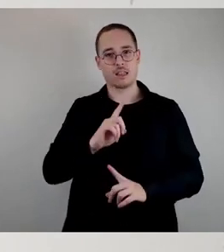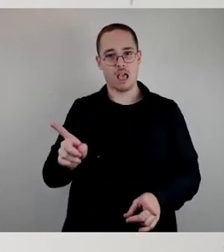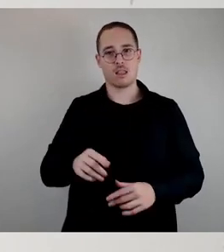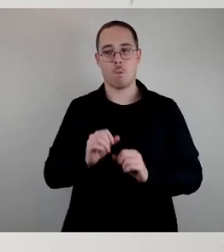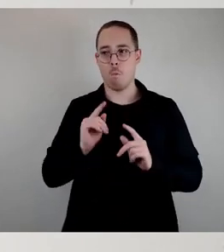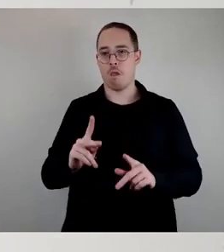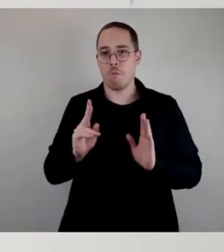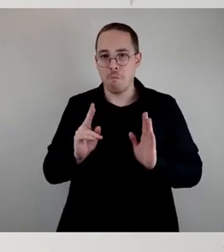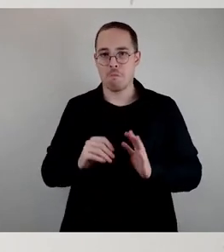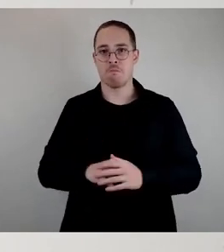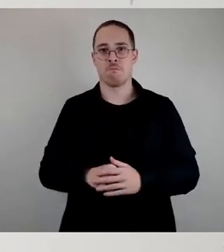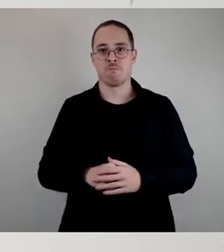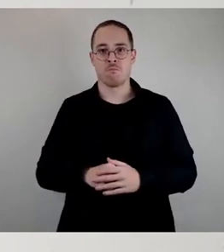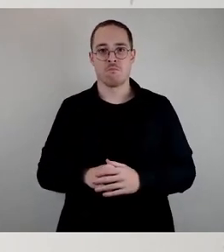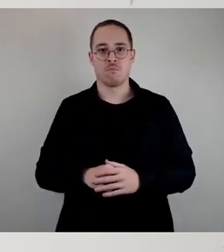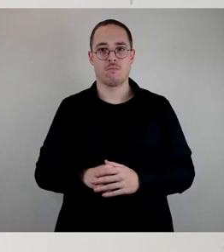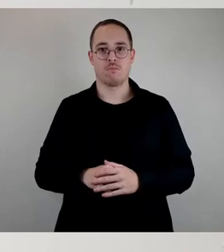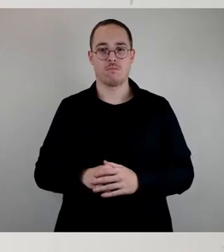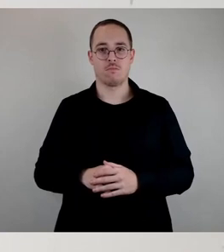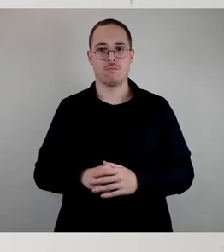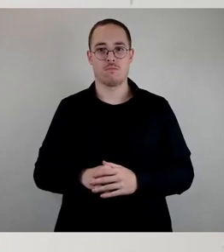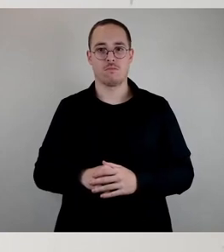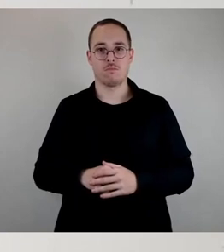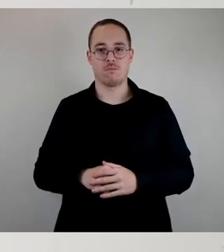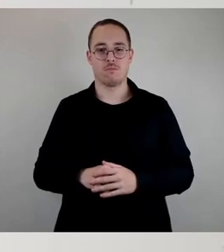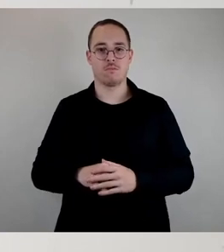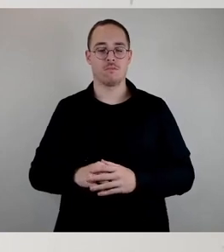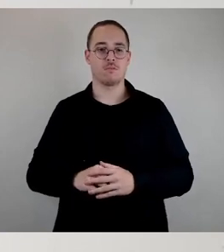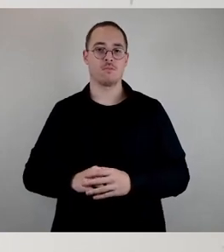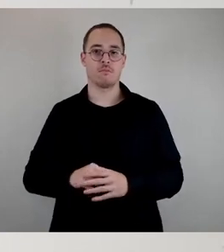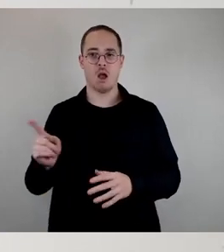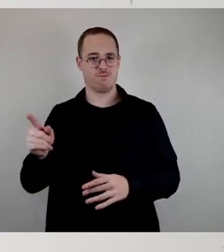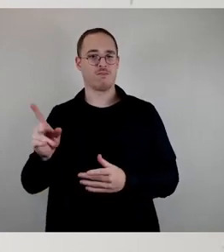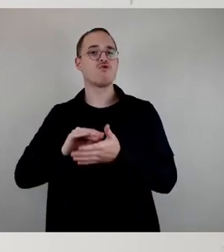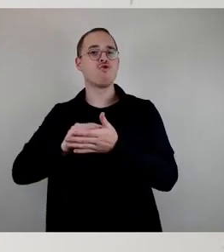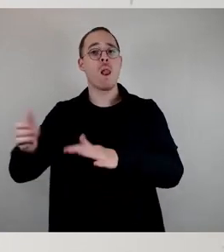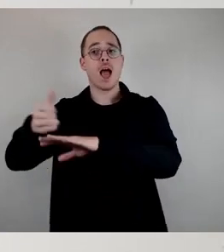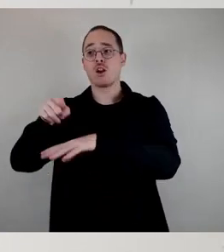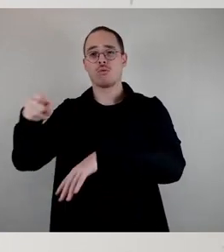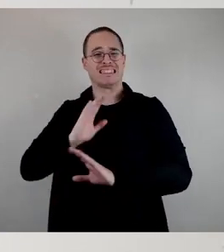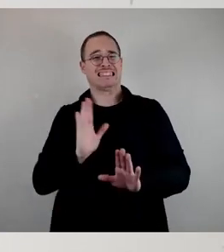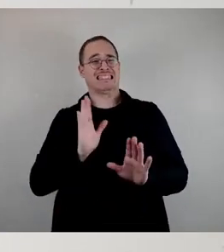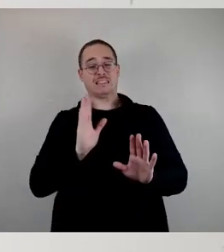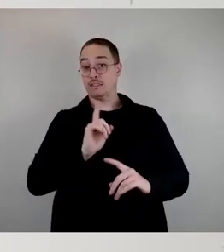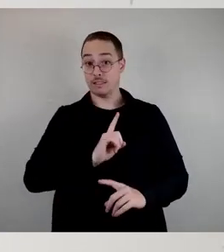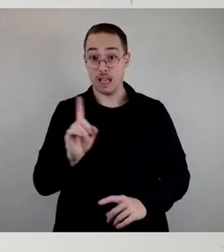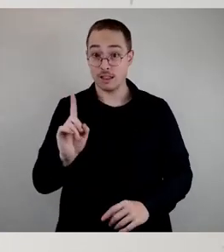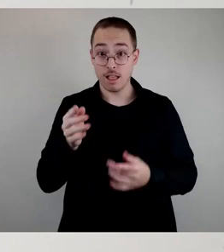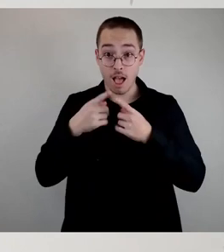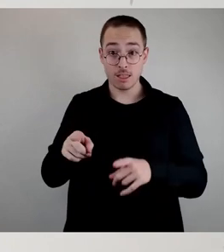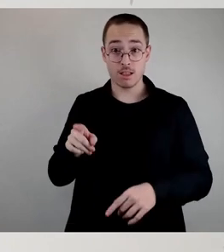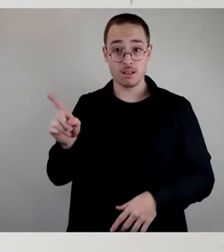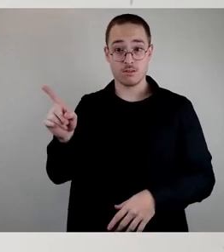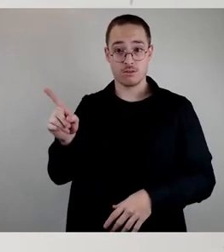dass ich glaube, noch nicht mal so die Schulleitungen da abgeneigt waren, sondern Schulleitungen haben zwar viel